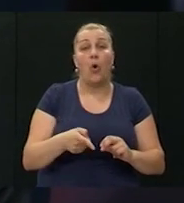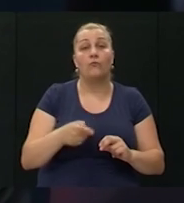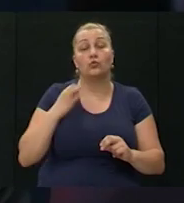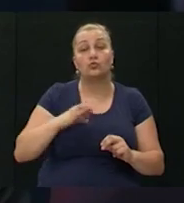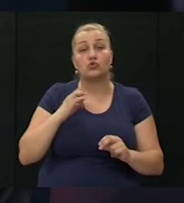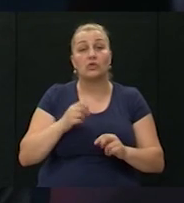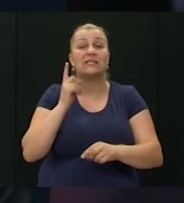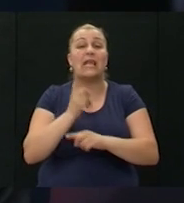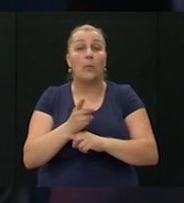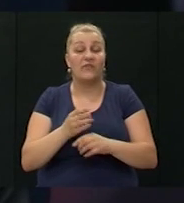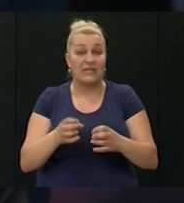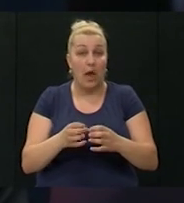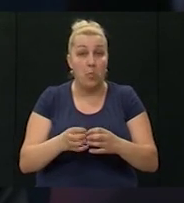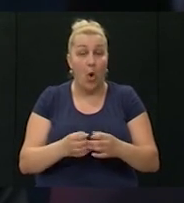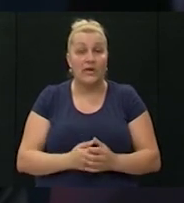bojne